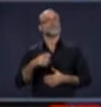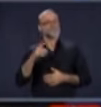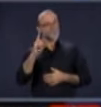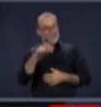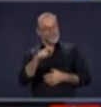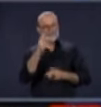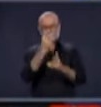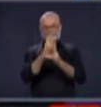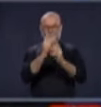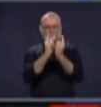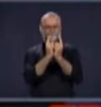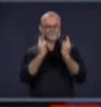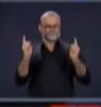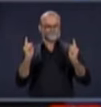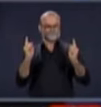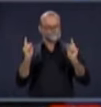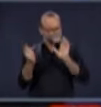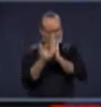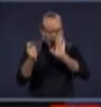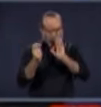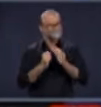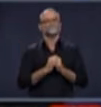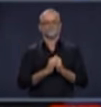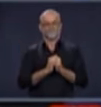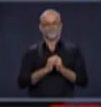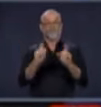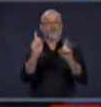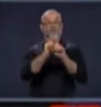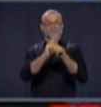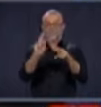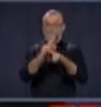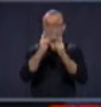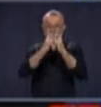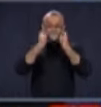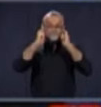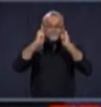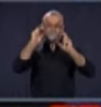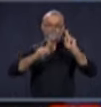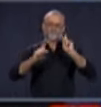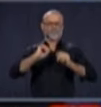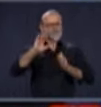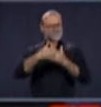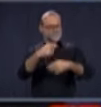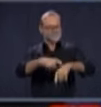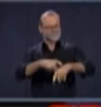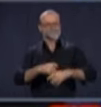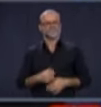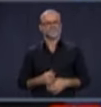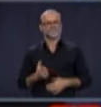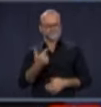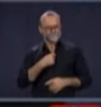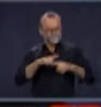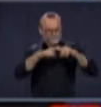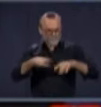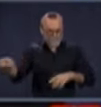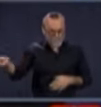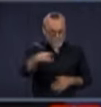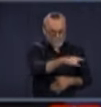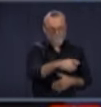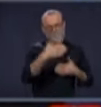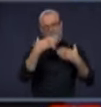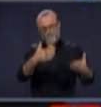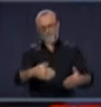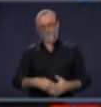devons continuer de garder la distanciation et de porter un masque en public. Je compte